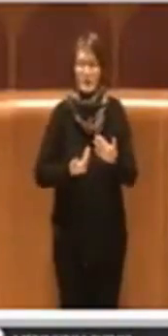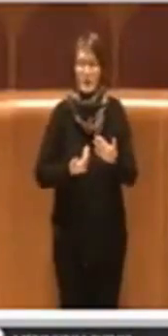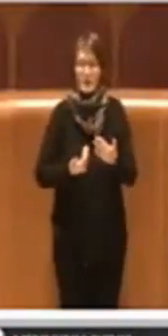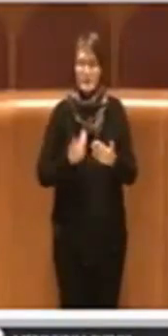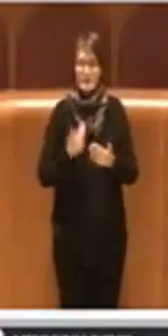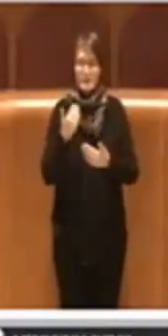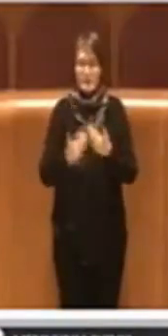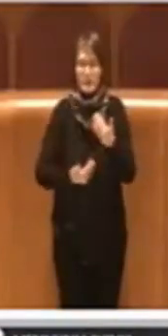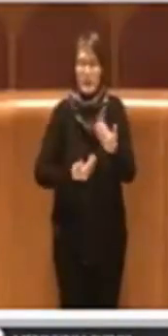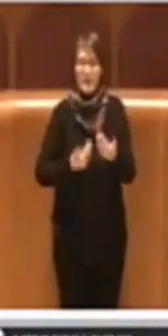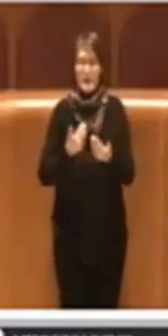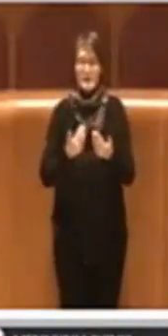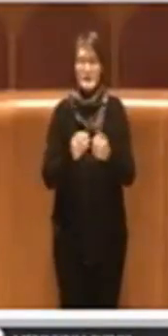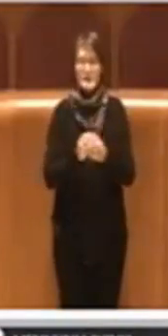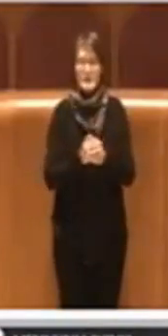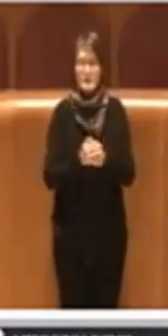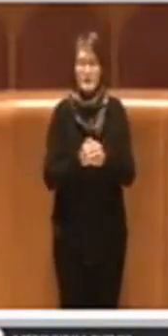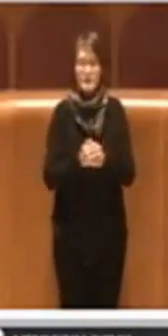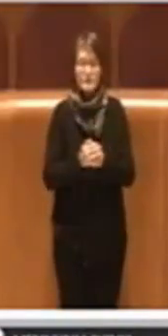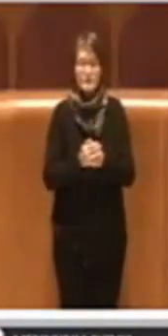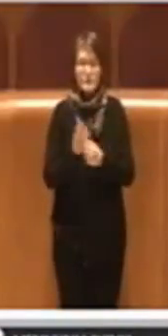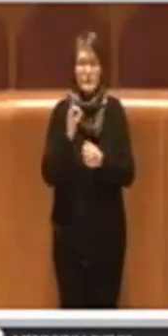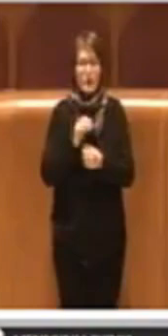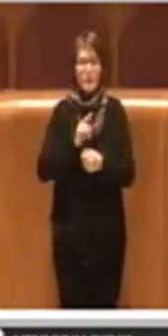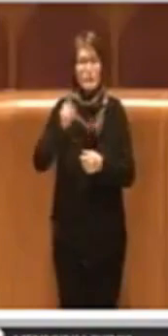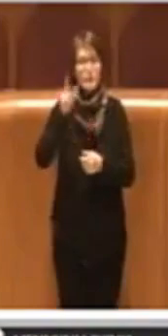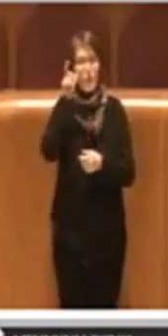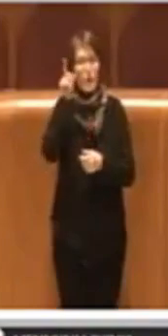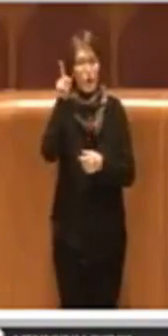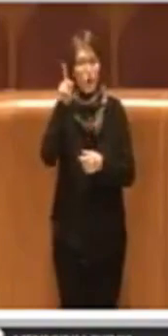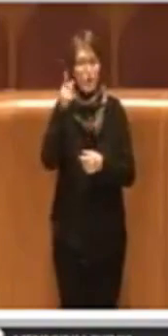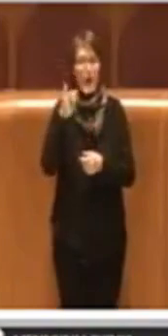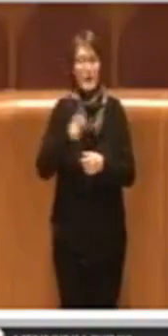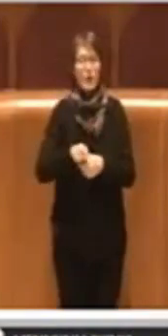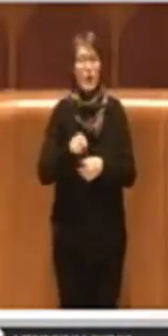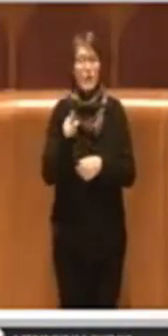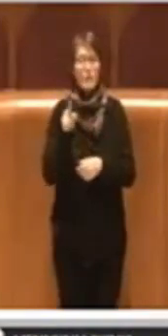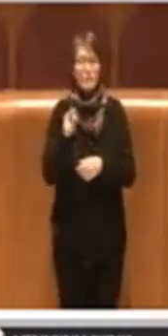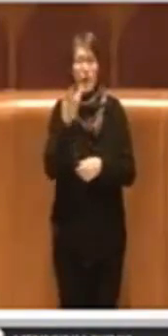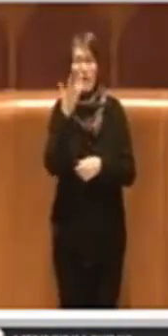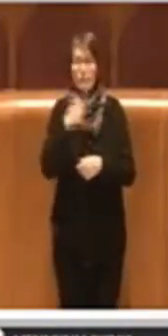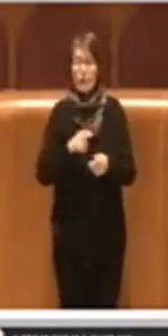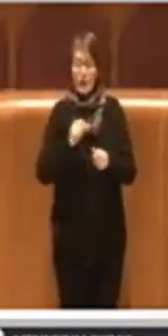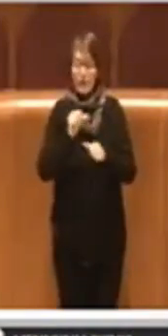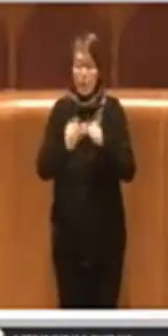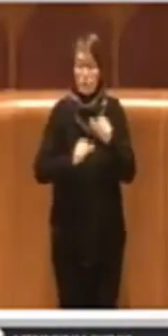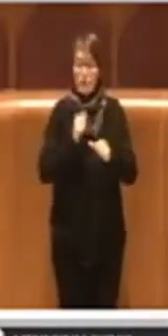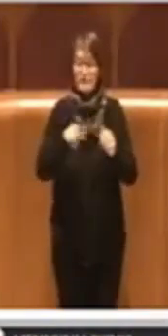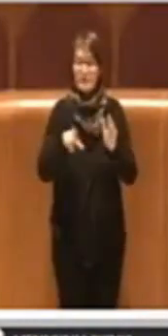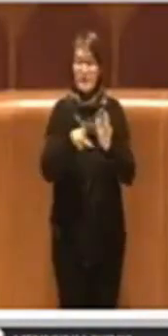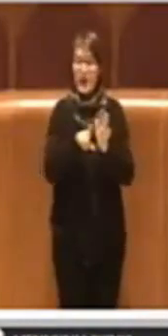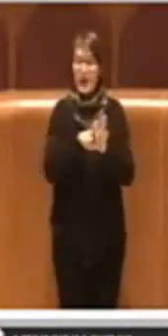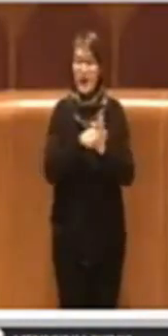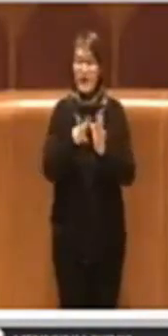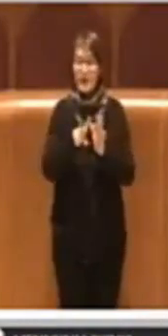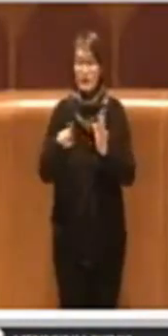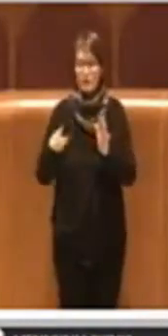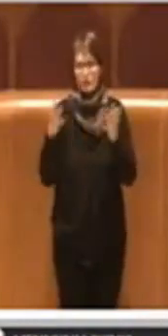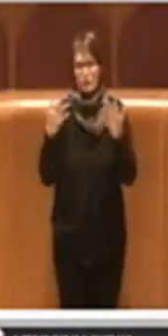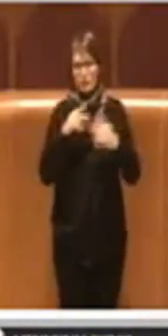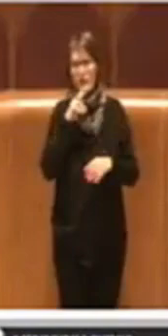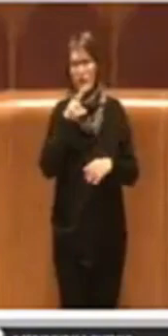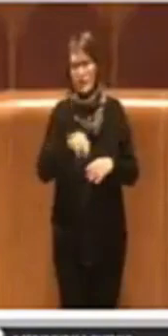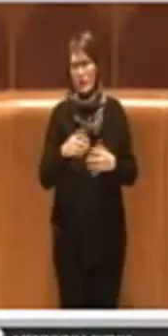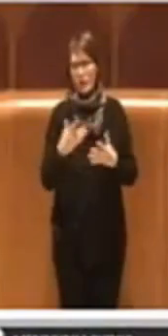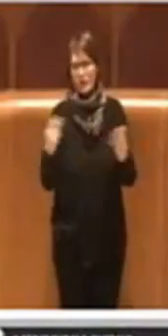il governo, proprio per cercare di arrivare alla modifica della legge 21, così come è stato detto più volte, una